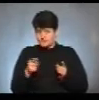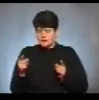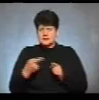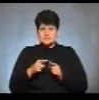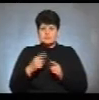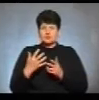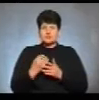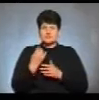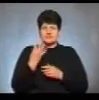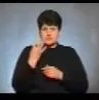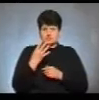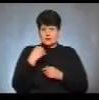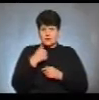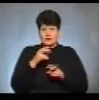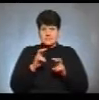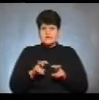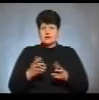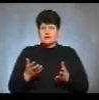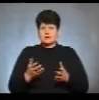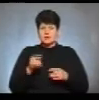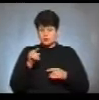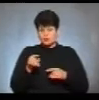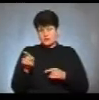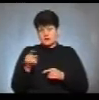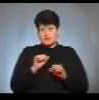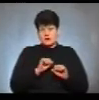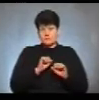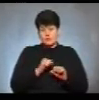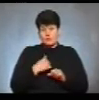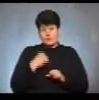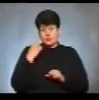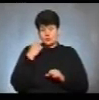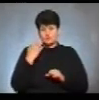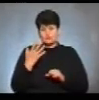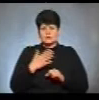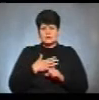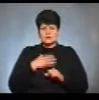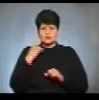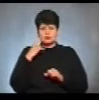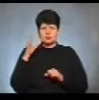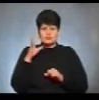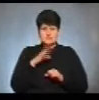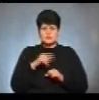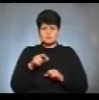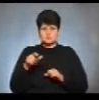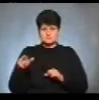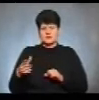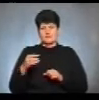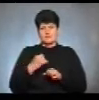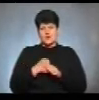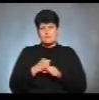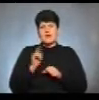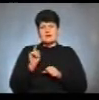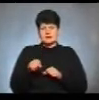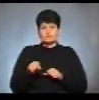це виходить, що вони вже чотири роки сидять. І тому їхні адвокати, на мою думку, на нашу думку всіх потерпіли, я думаю, що вони роблять так